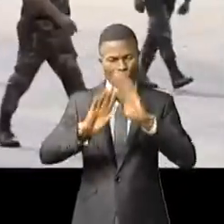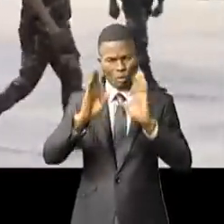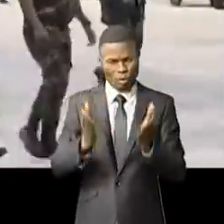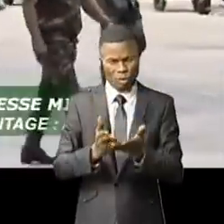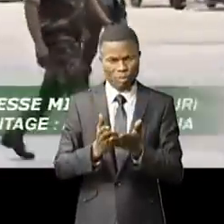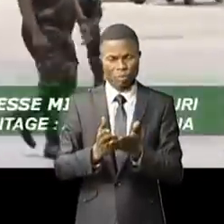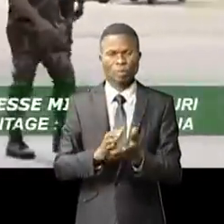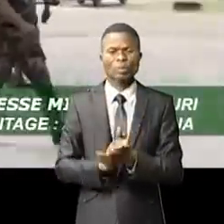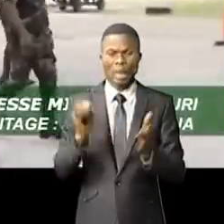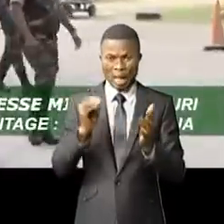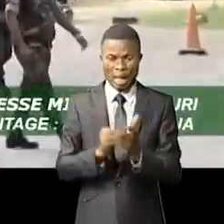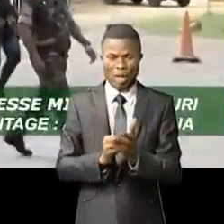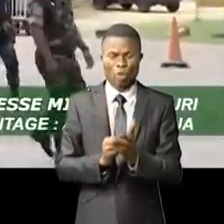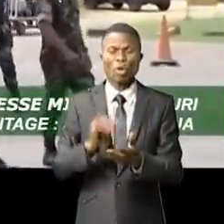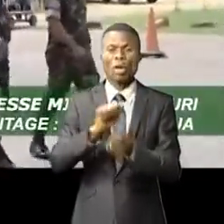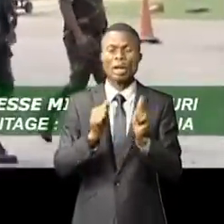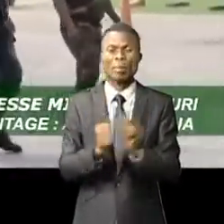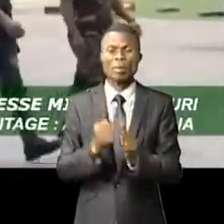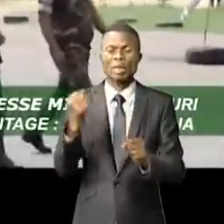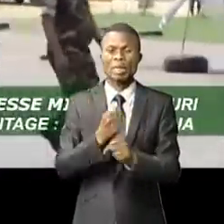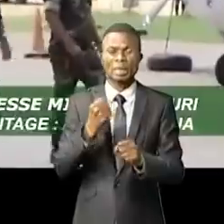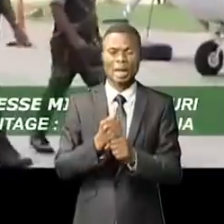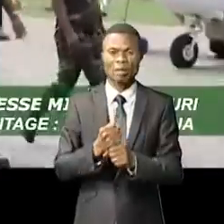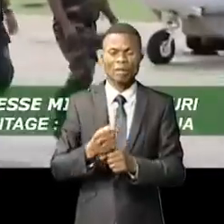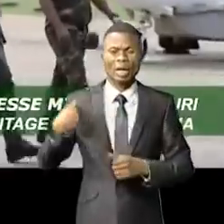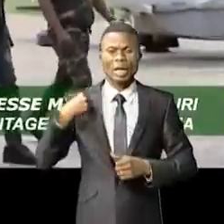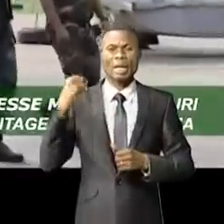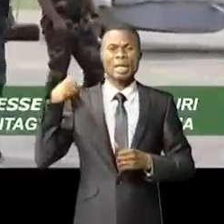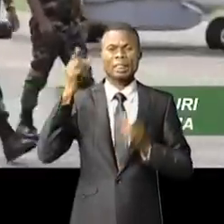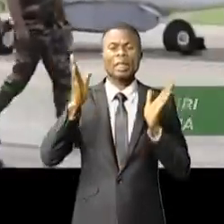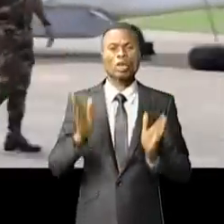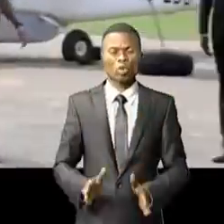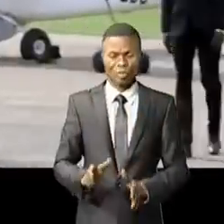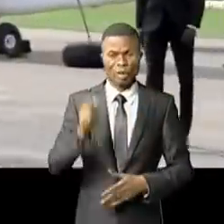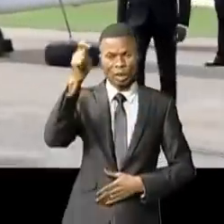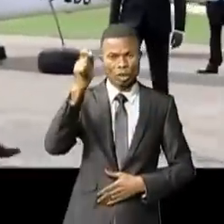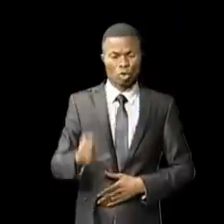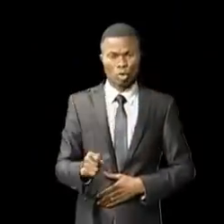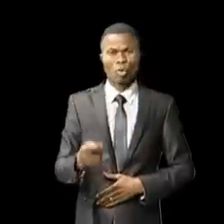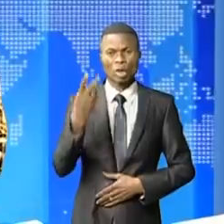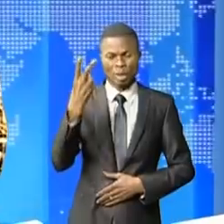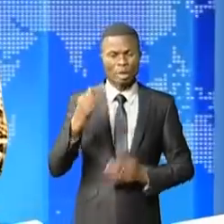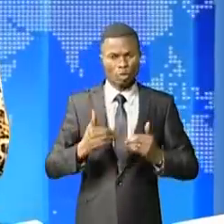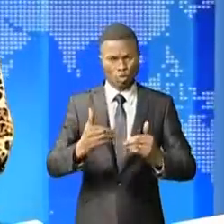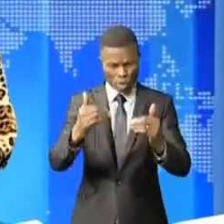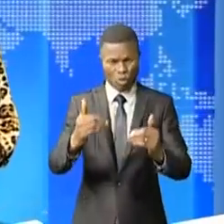a été pourrogé pour la huitième fois à l'issue d'un vote à l'Assemblée nationale où les résultats en étudiant sont de plus en plus probants.